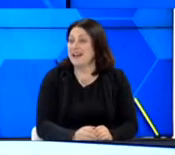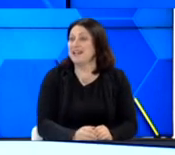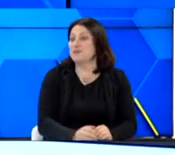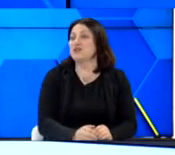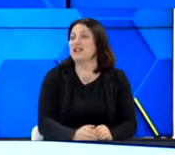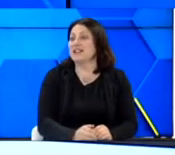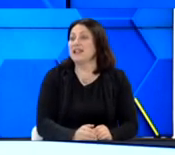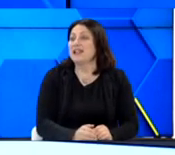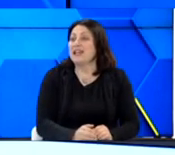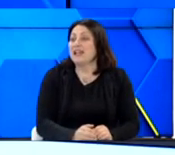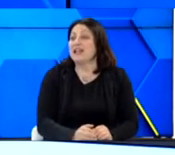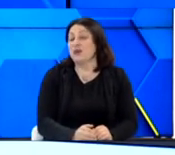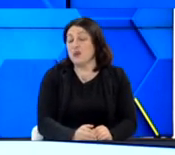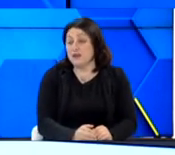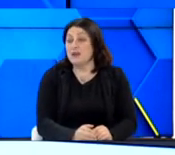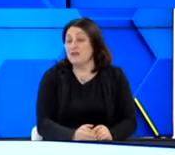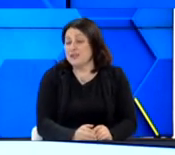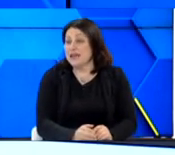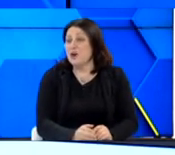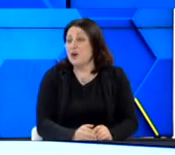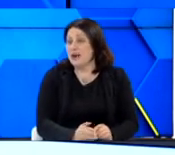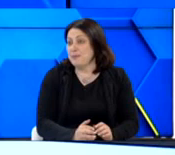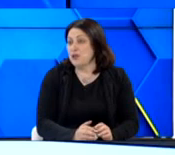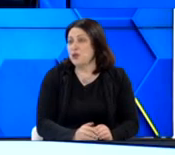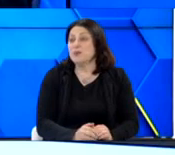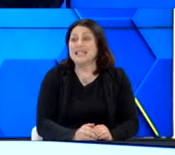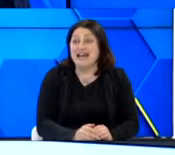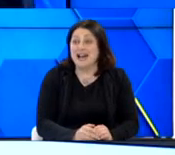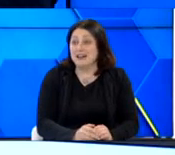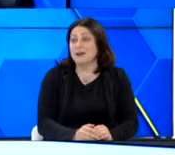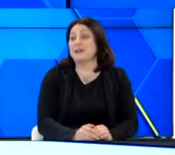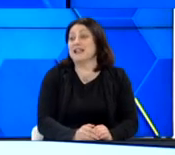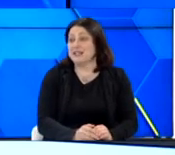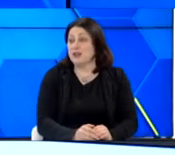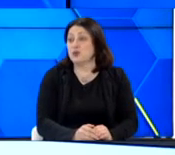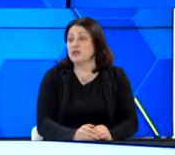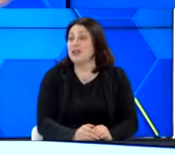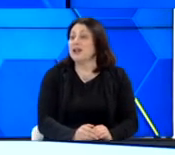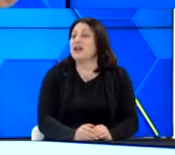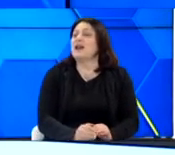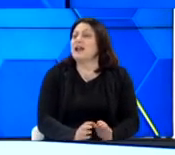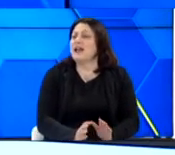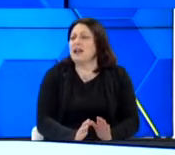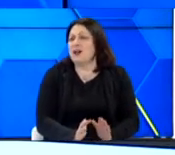Πραγματικά, έτσι όπως το λέτε. Οι κοφοί φυσικά επικοινωνούν οπτικά μεταξύ τους.